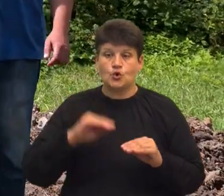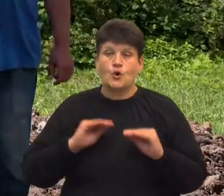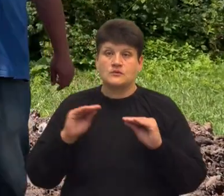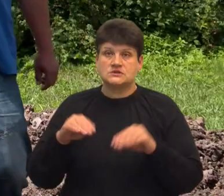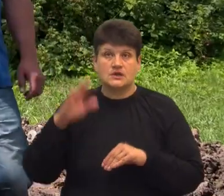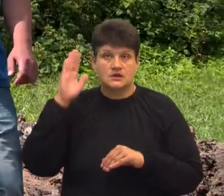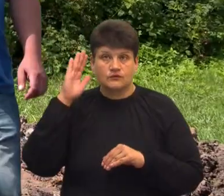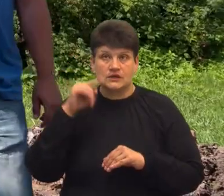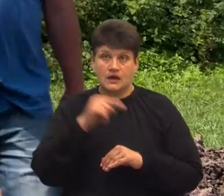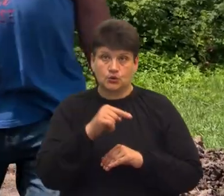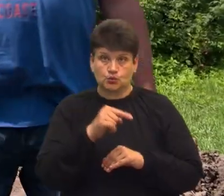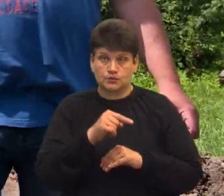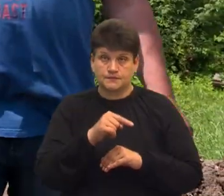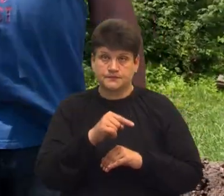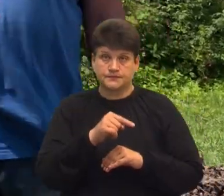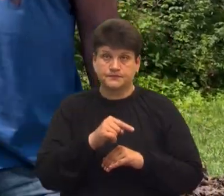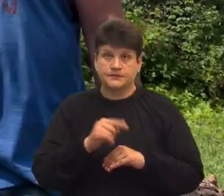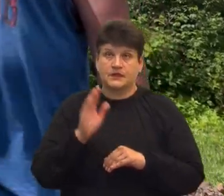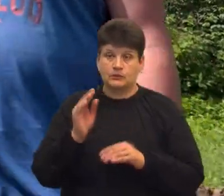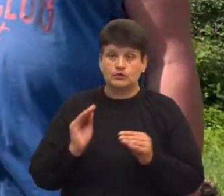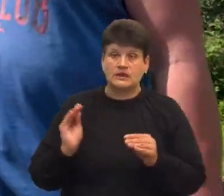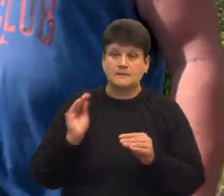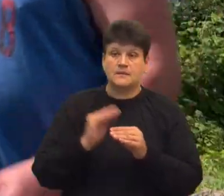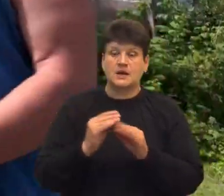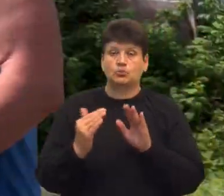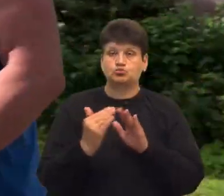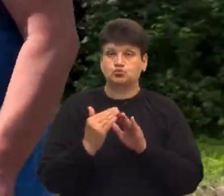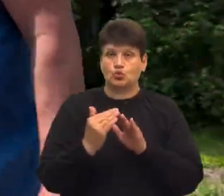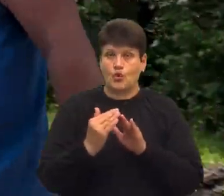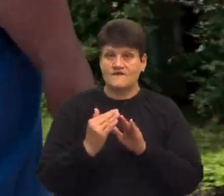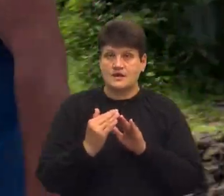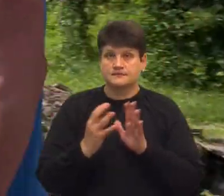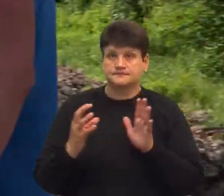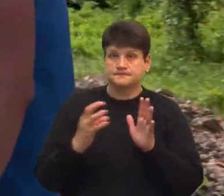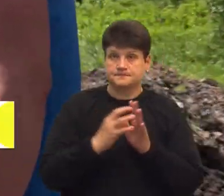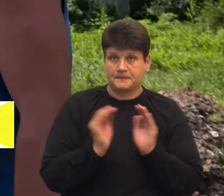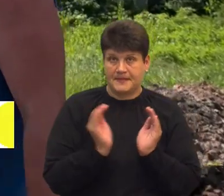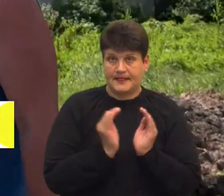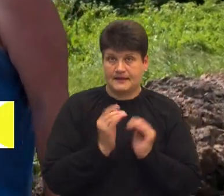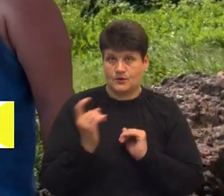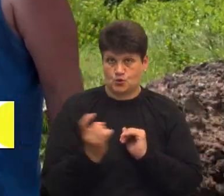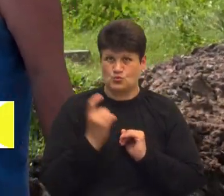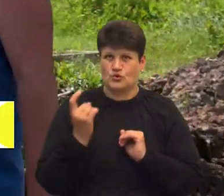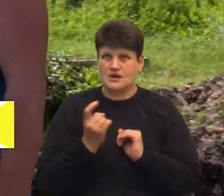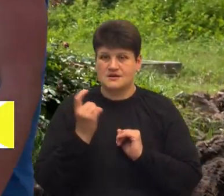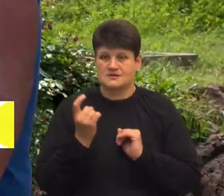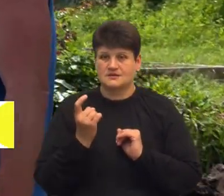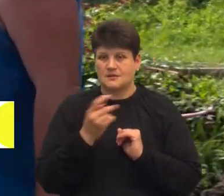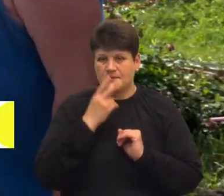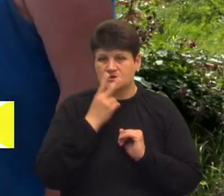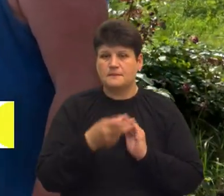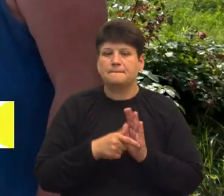А отут була прибудова, така малесенька. От подивіться, господарське